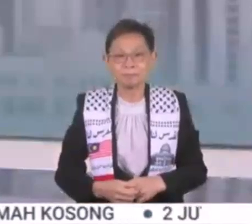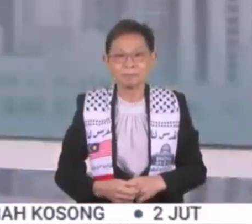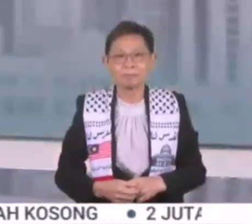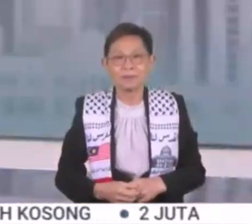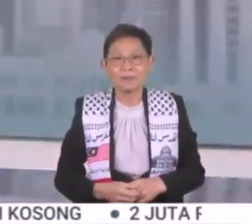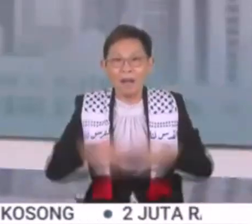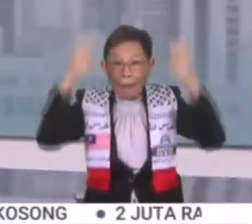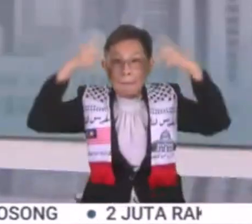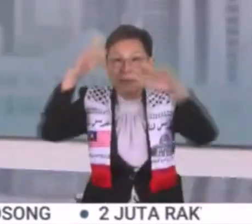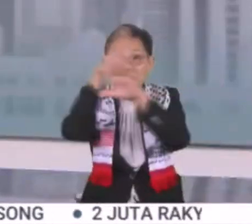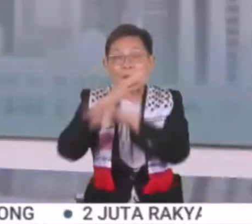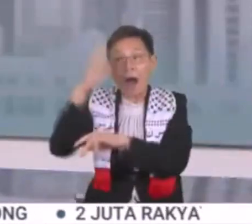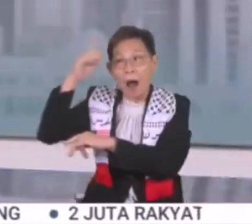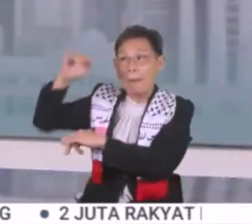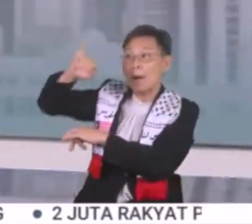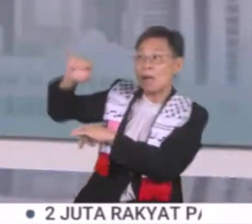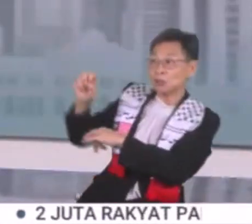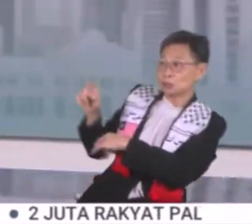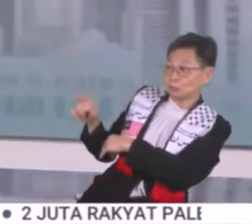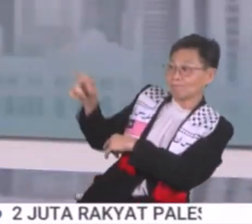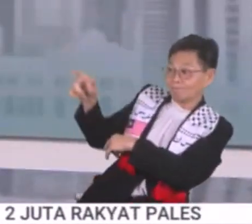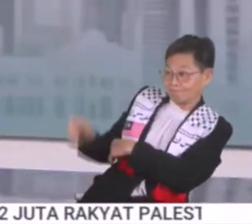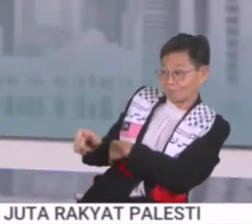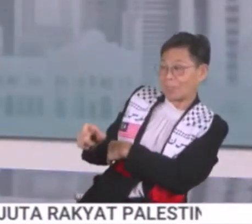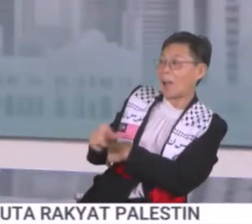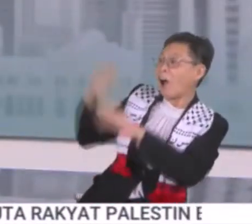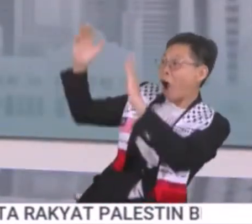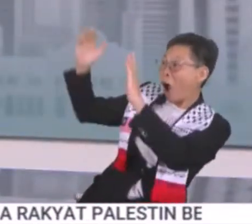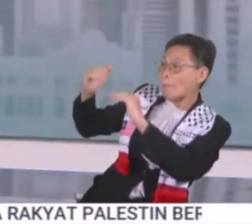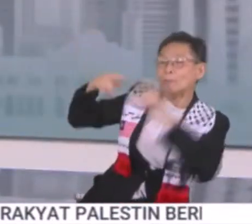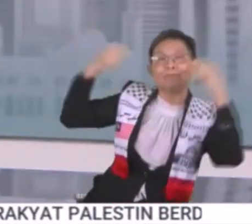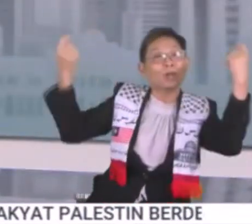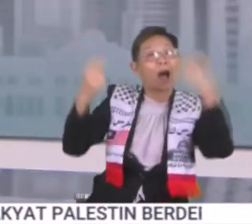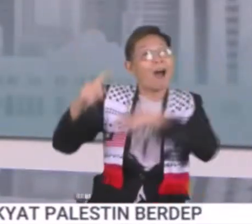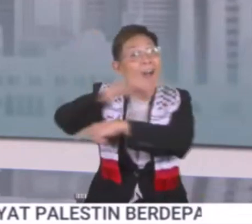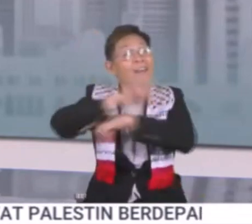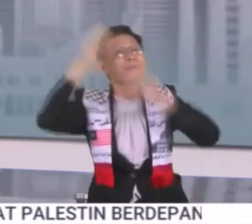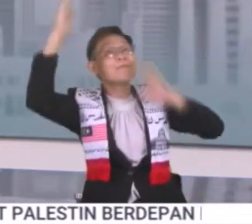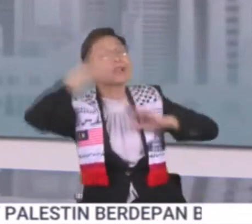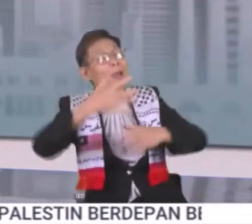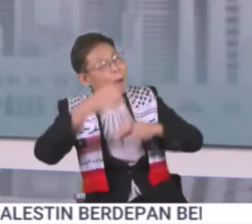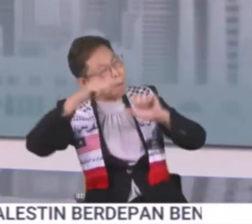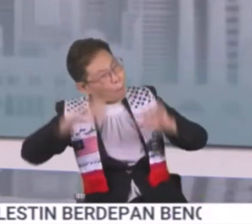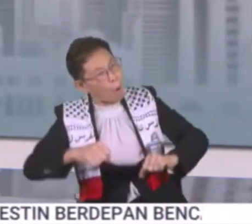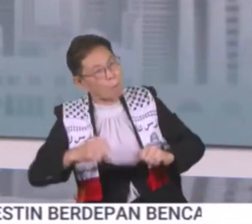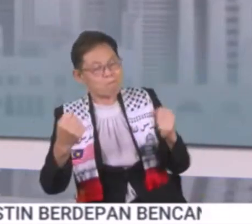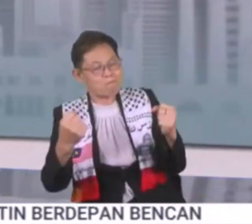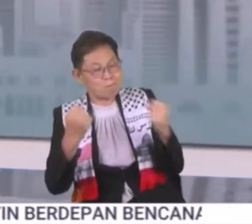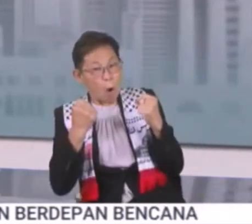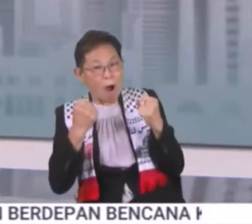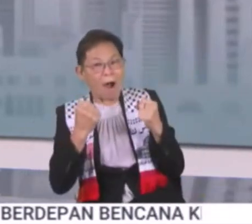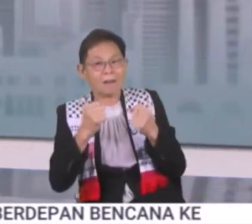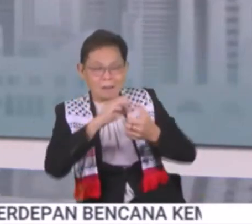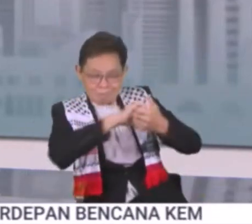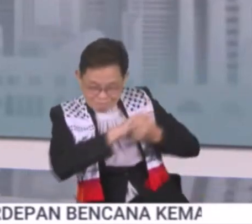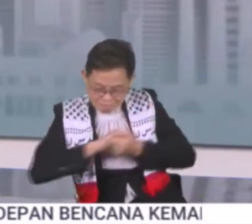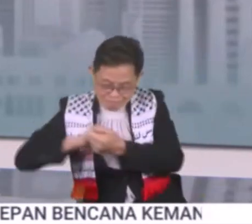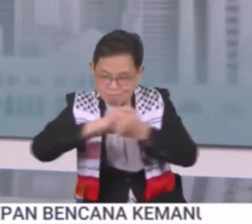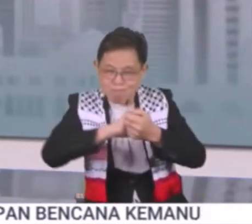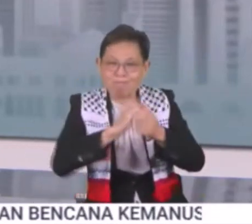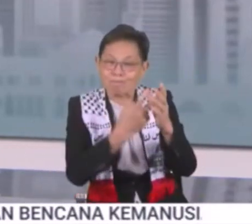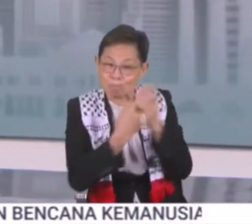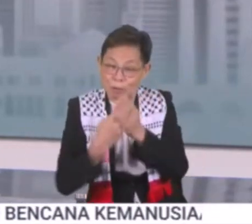Premier Sarawak Tansri Abang Johari Tun Openg pula mengharapkan sambutan Hari Malaysia dapat meneguhkan lagi ikatan